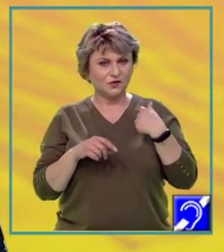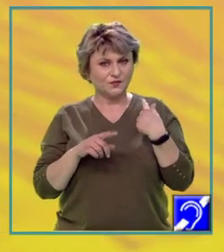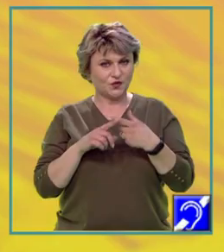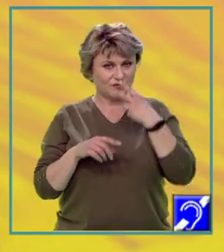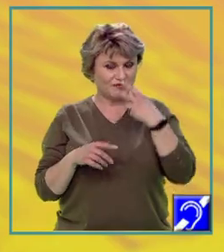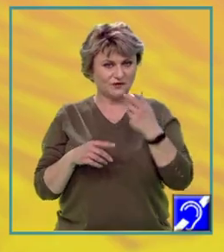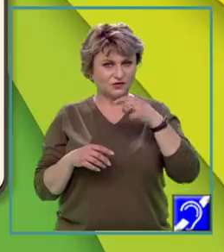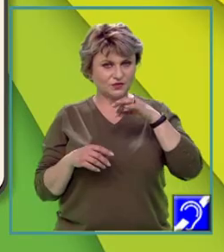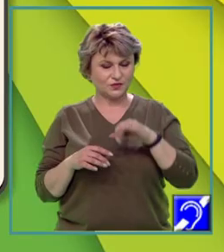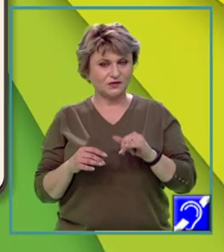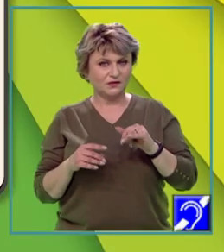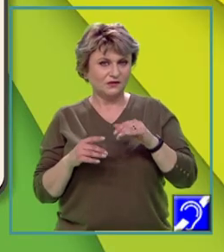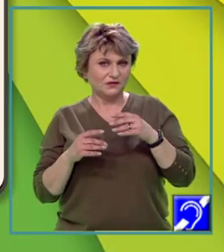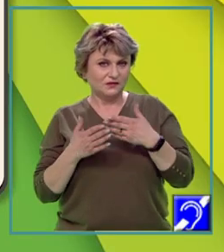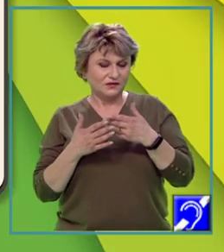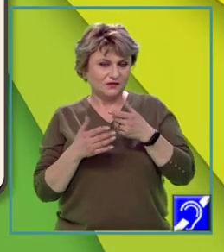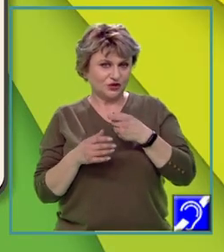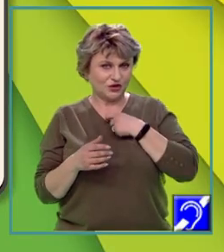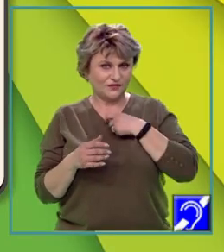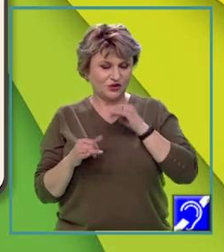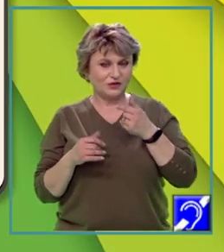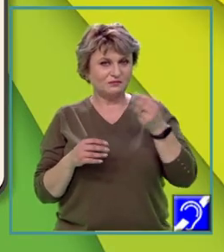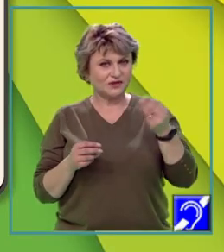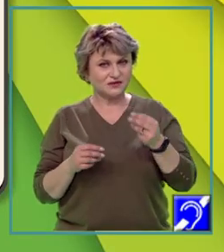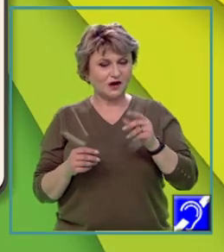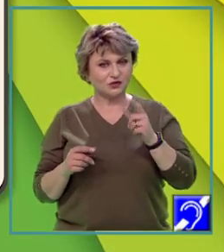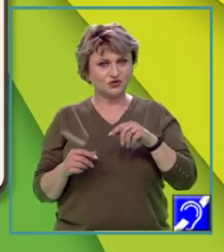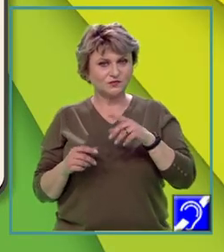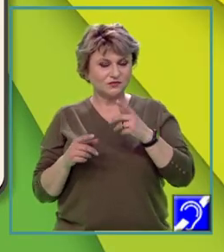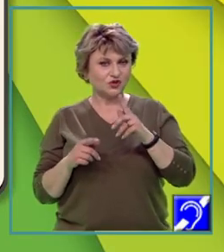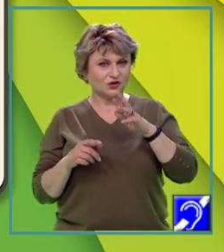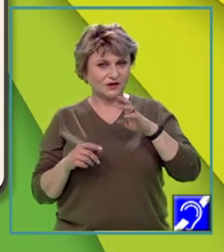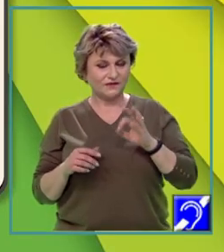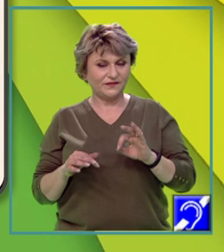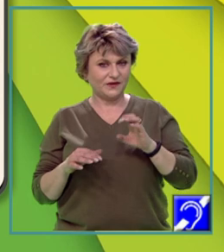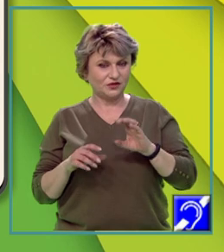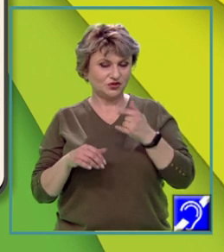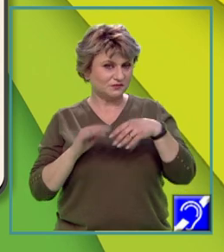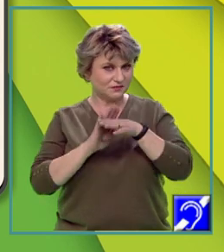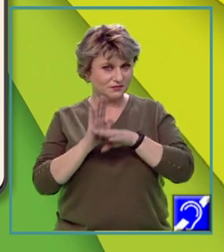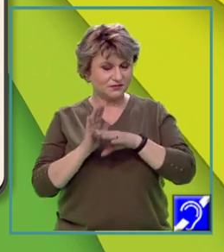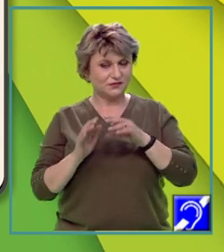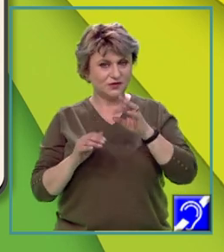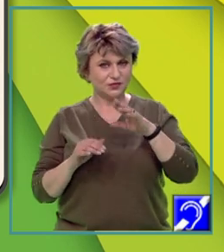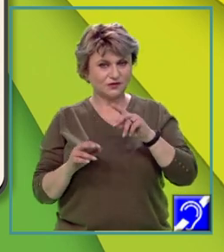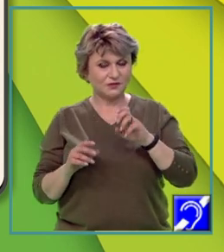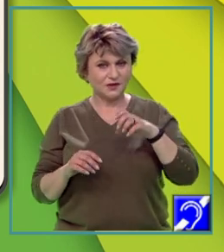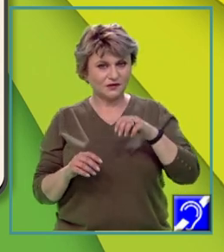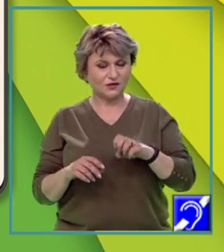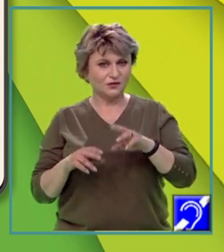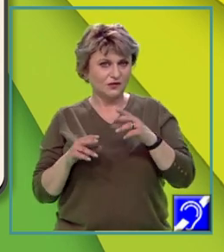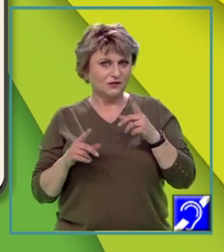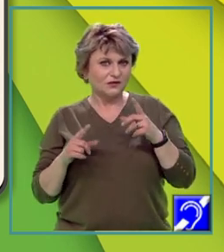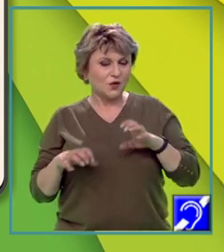la noțiunile de mediu geografic și peisaj geografic, apoi vom caracteriza tipurile de medii din Europa și România